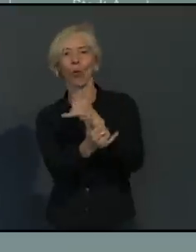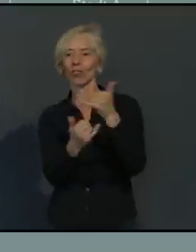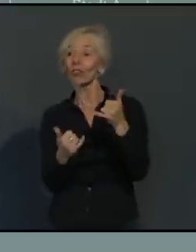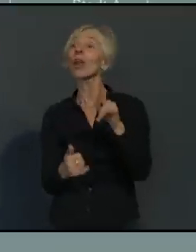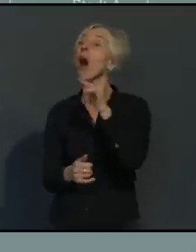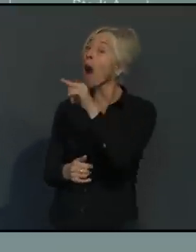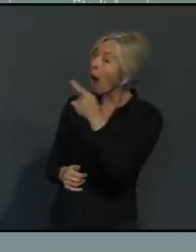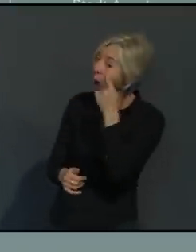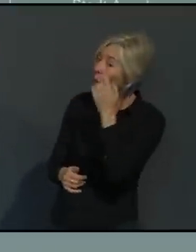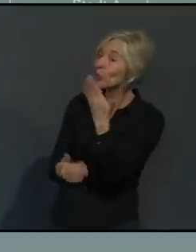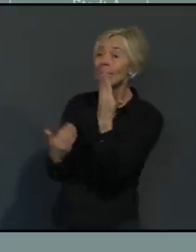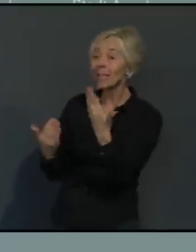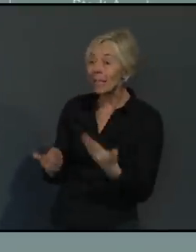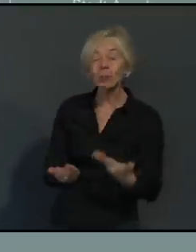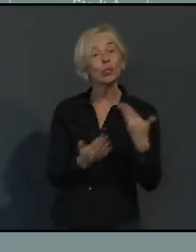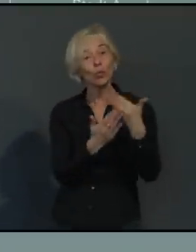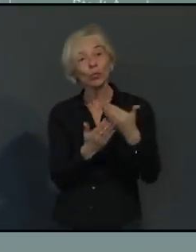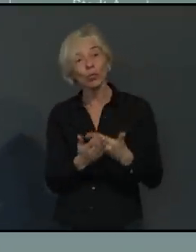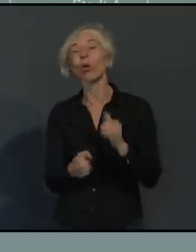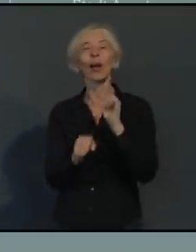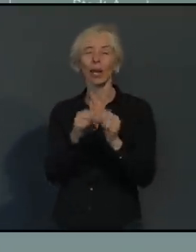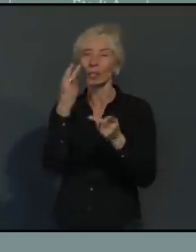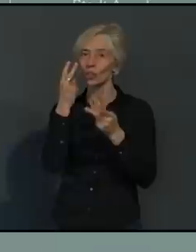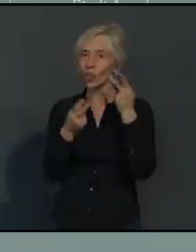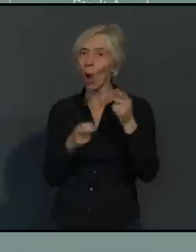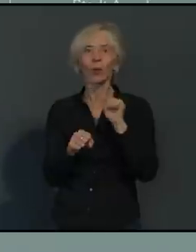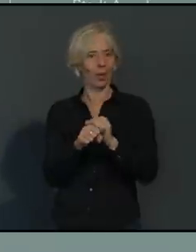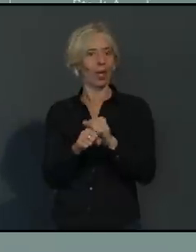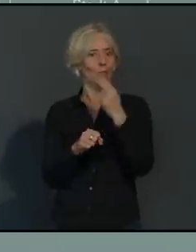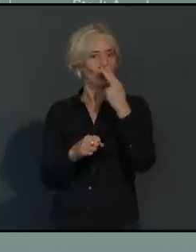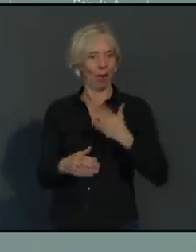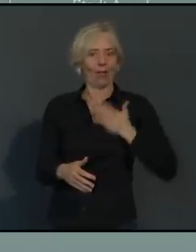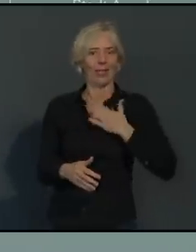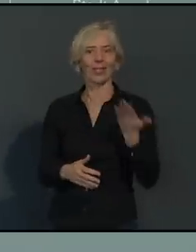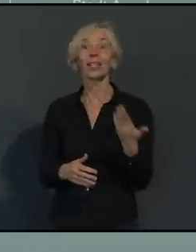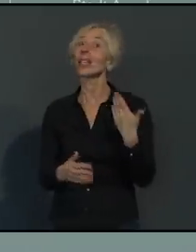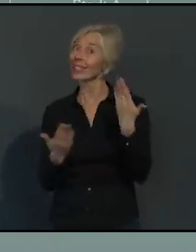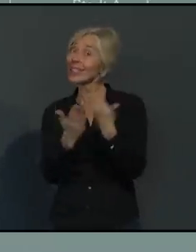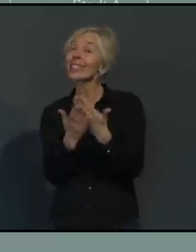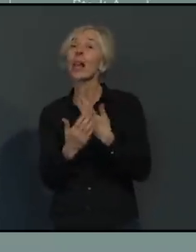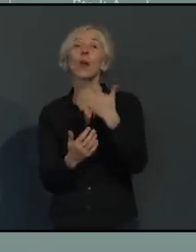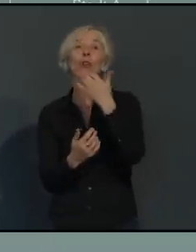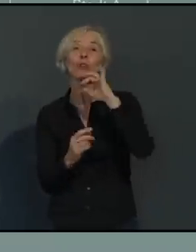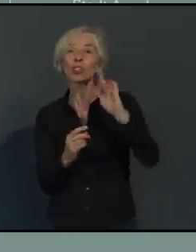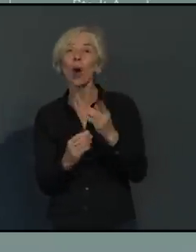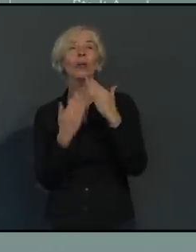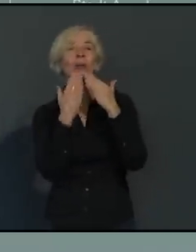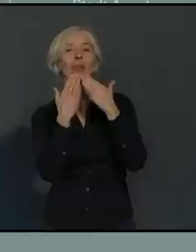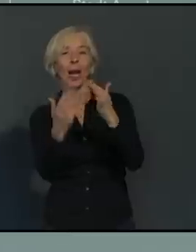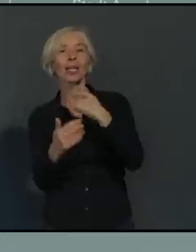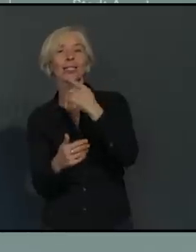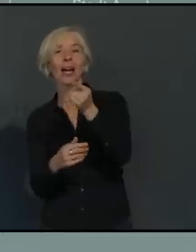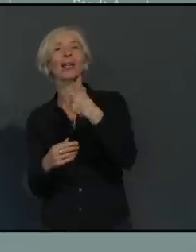ein Bild machen, überraschen lassen. Ich möchte an dieser Stelle auch mal den Medien danken, unseren Medienpartnern, weil es wieder zahlreiche